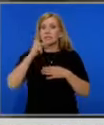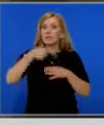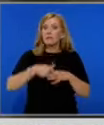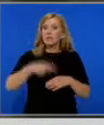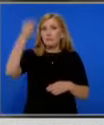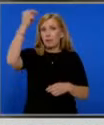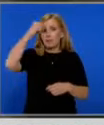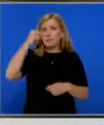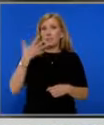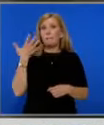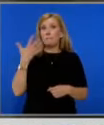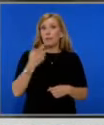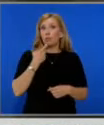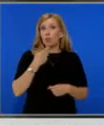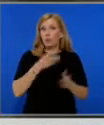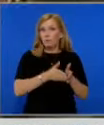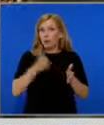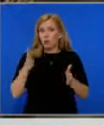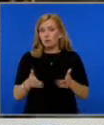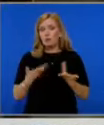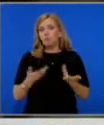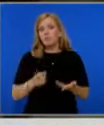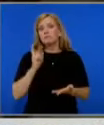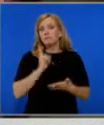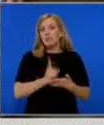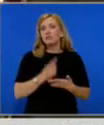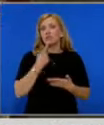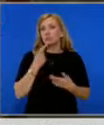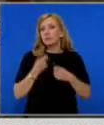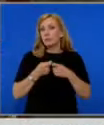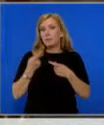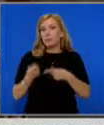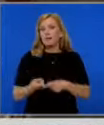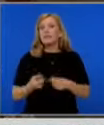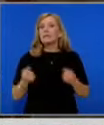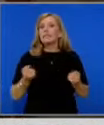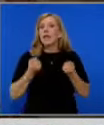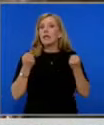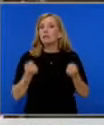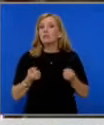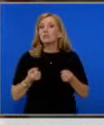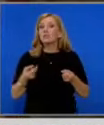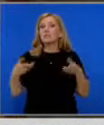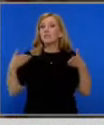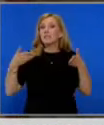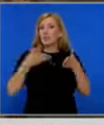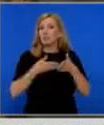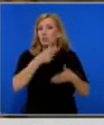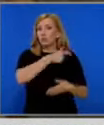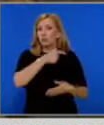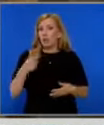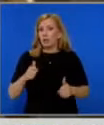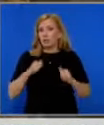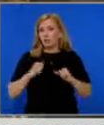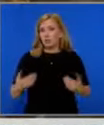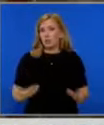за период от 5 години. Мерките са наложени във връзка с извършена от тях дейност, насочена срещу националната сигурност и интереси на